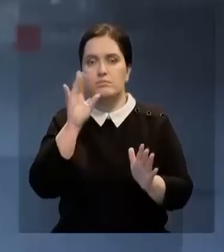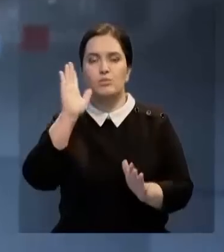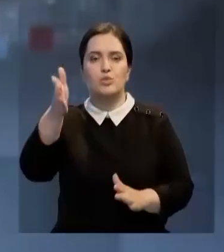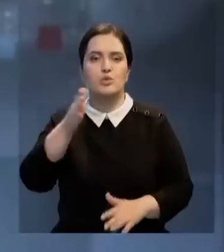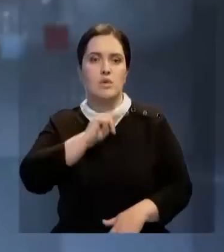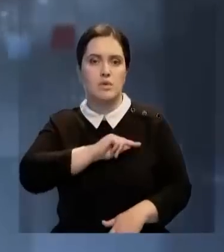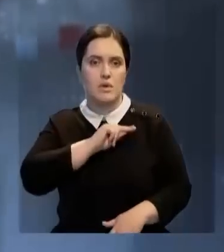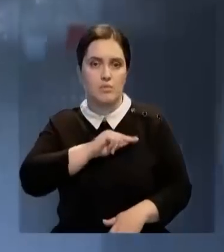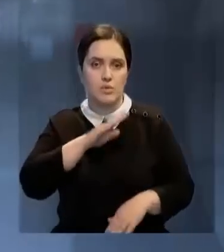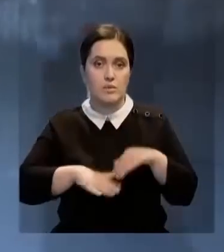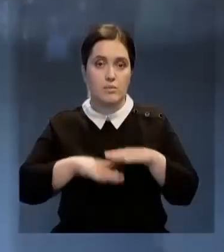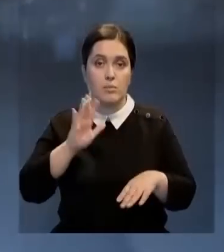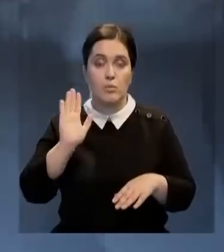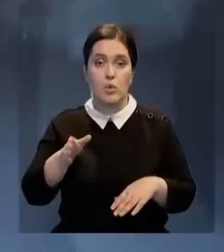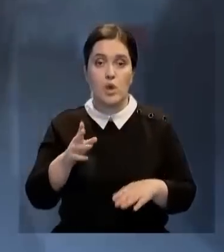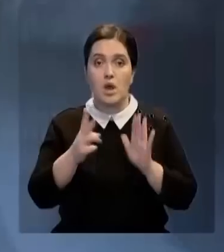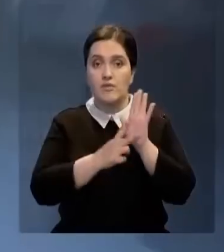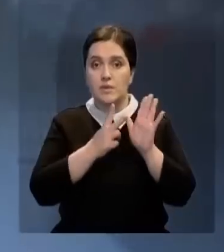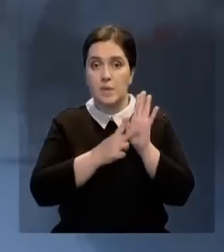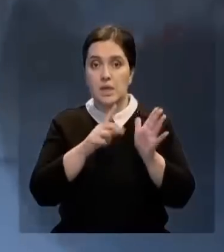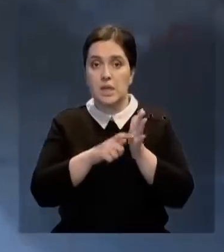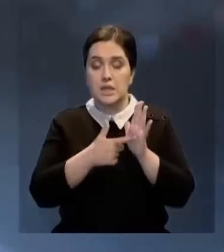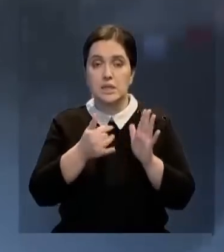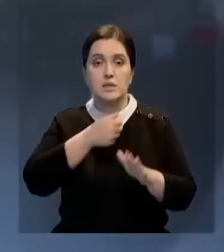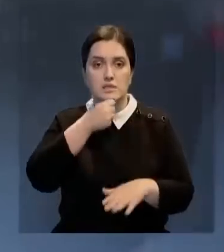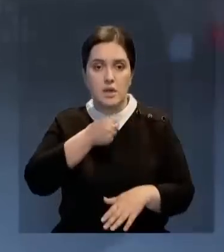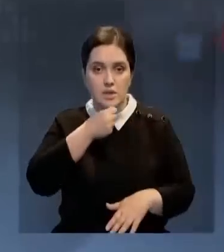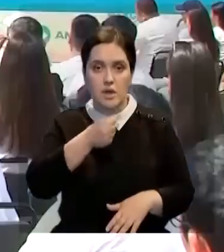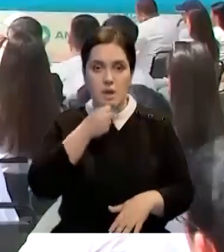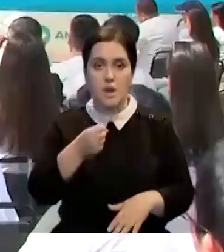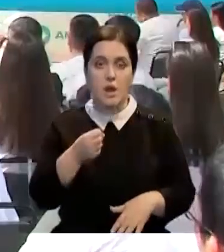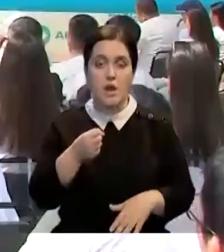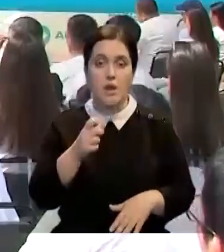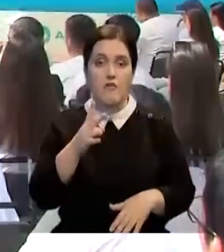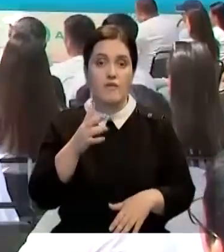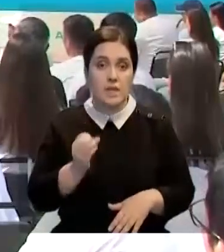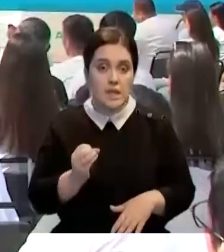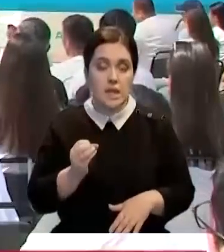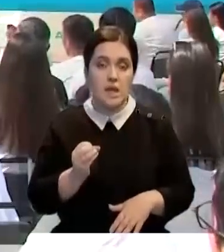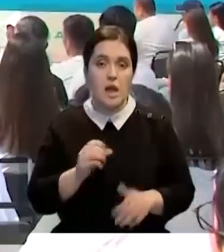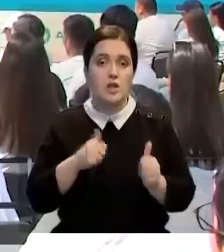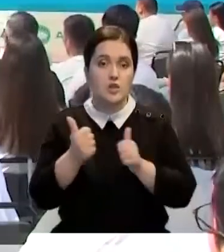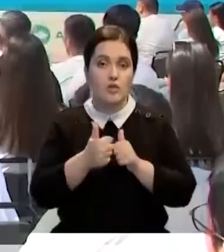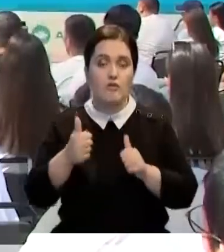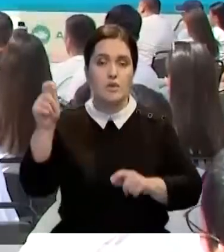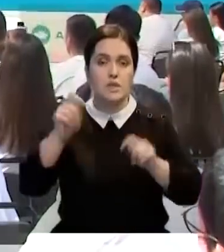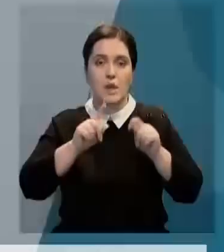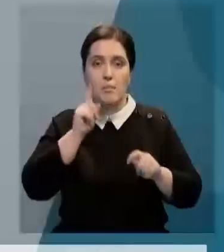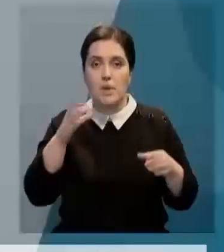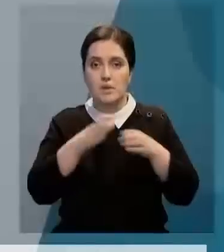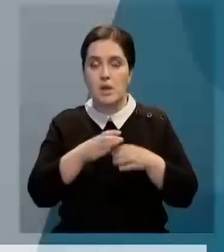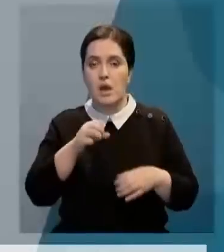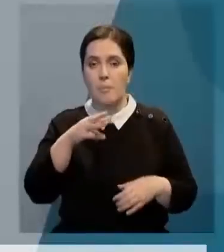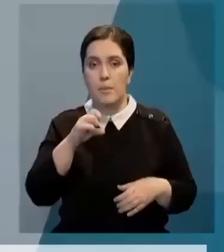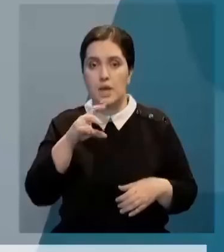профессии. Работать они будут с теми, кто учится в седьмом классе и старше. Об этом на полях неочередного съезда молодежного крыла партии